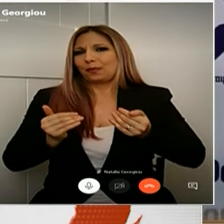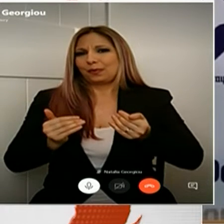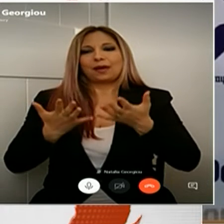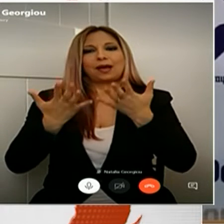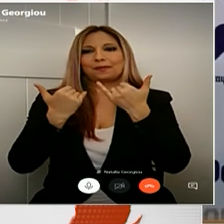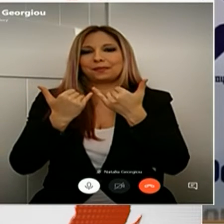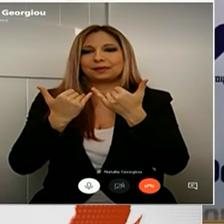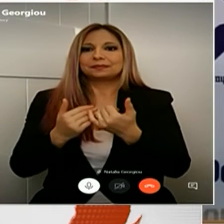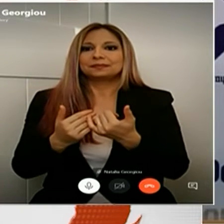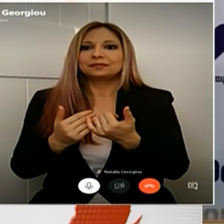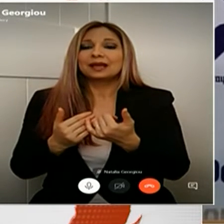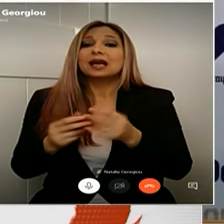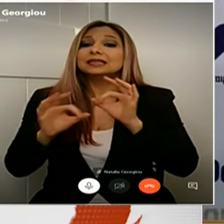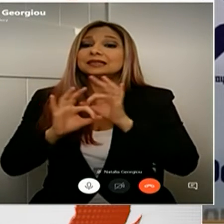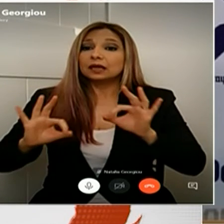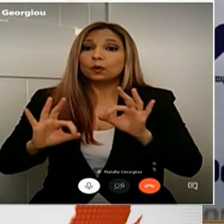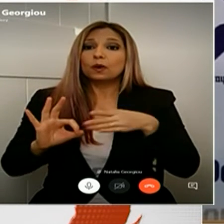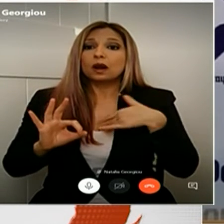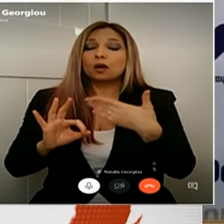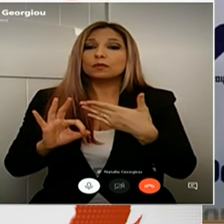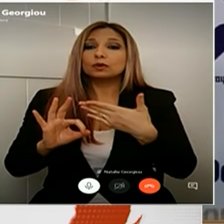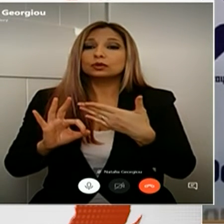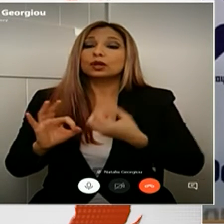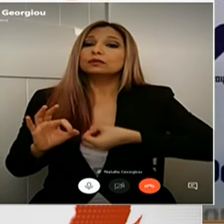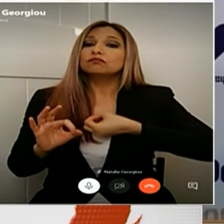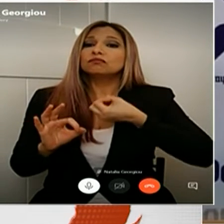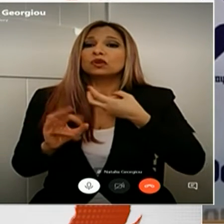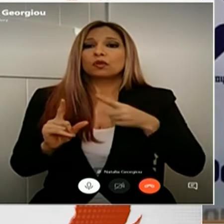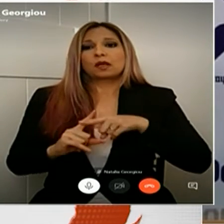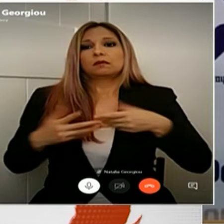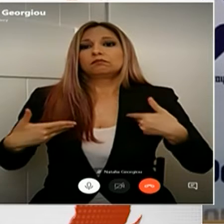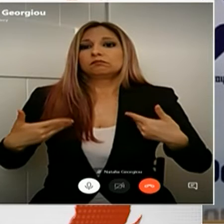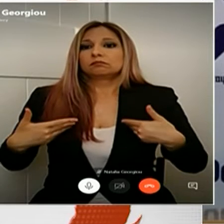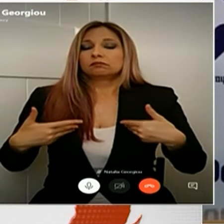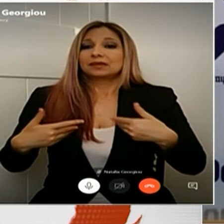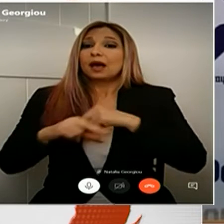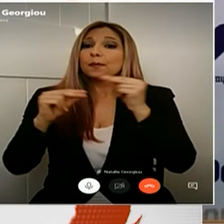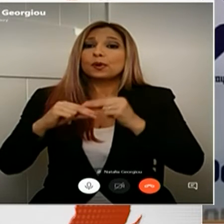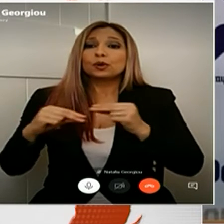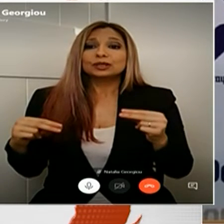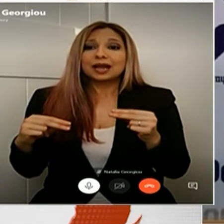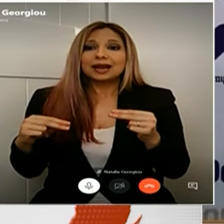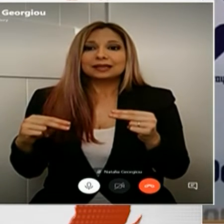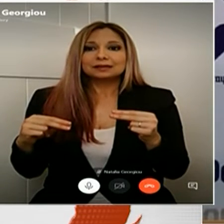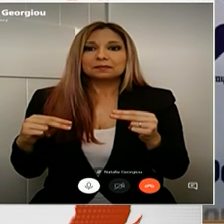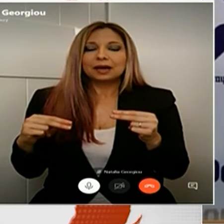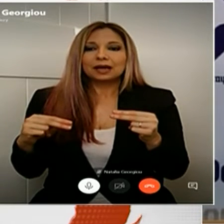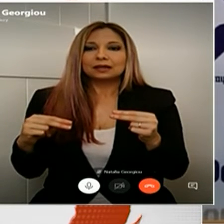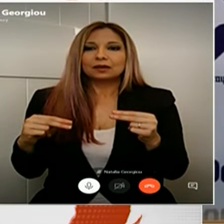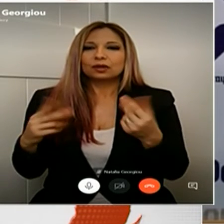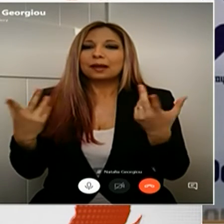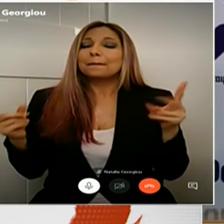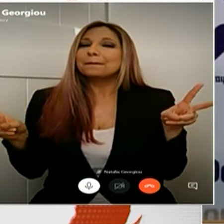Είναι όμως βέβαιο ότι μας γεμίζει αισιοδοξία για την αποτελεσματικότητα των περιοριστικών